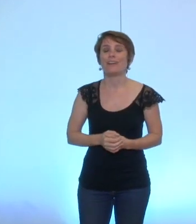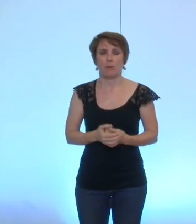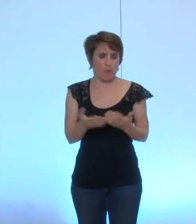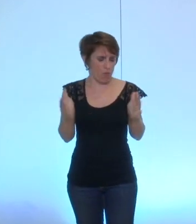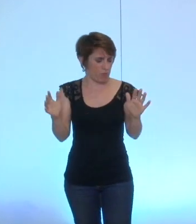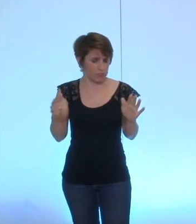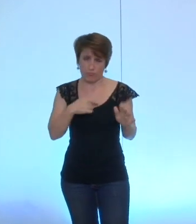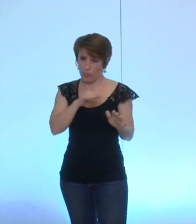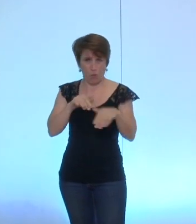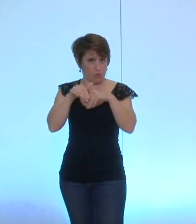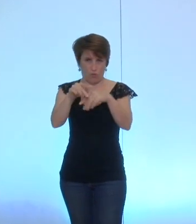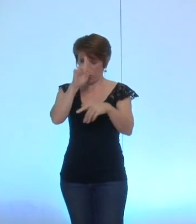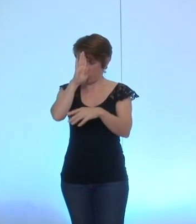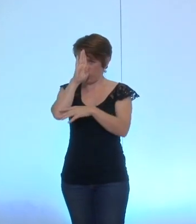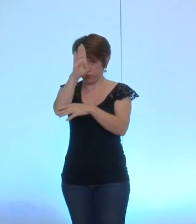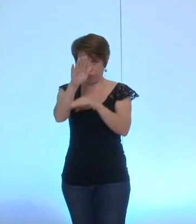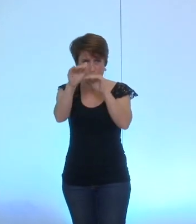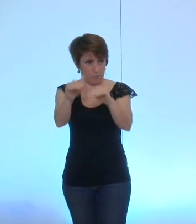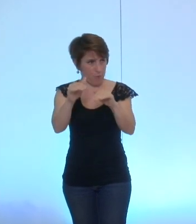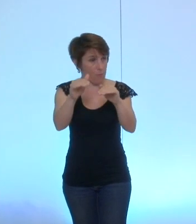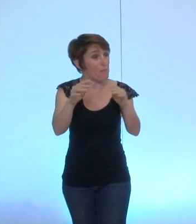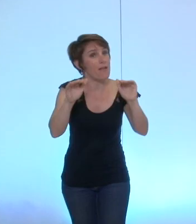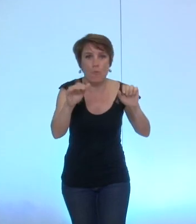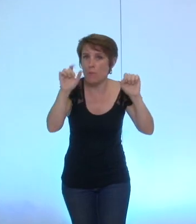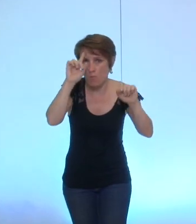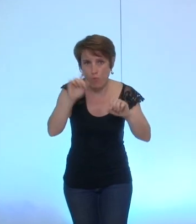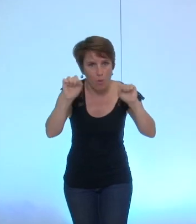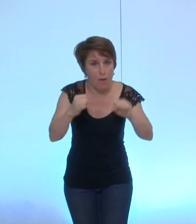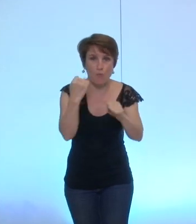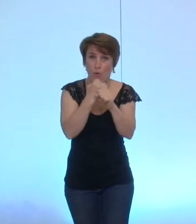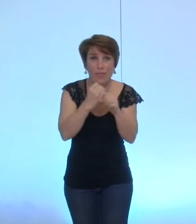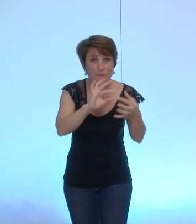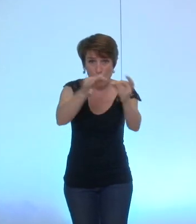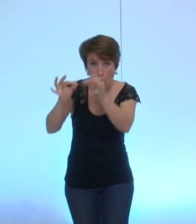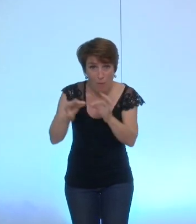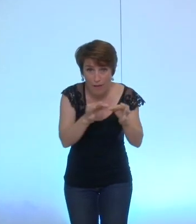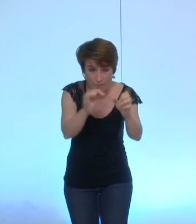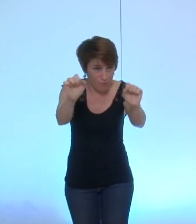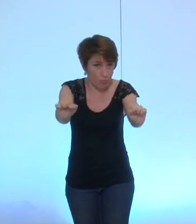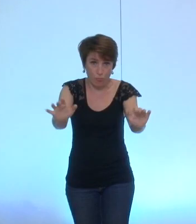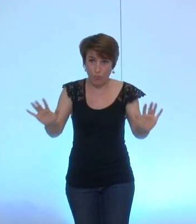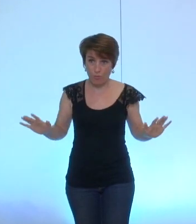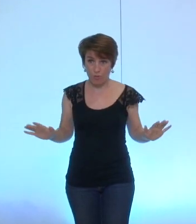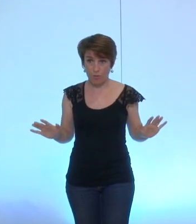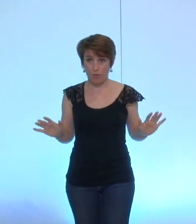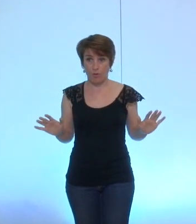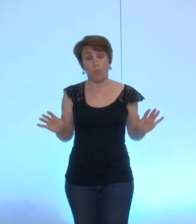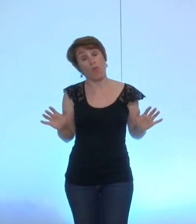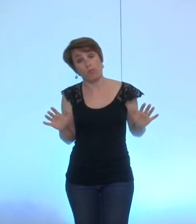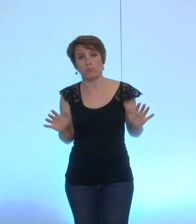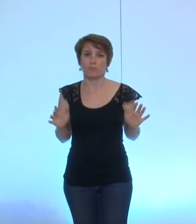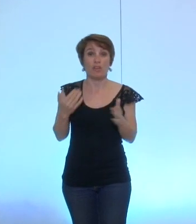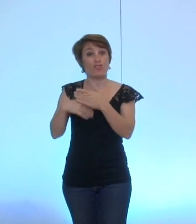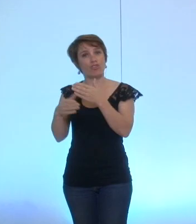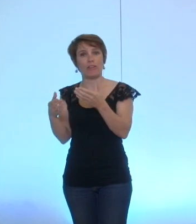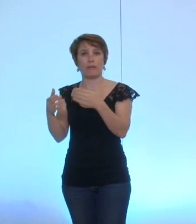ligne ce qui n'empêche pas le travail coopératif même si on peut en voir les limites dans la partie qui n'est pas publique en tout